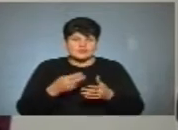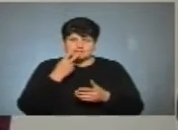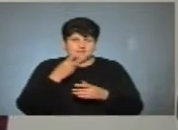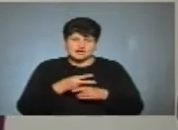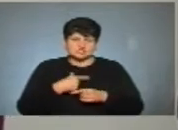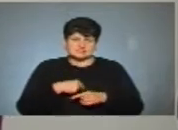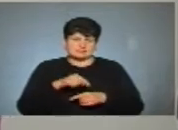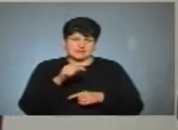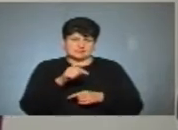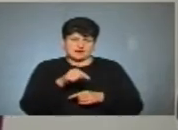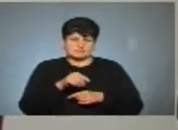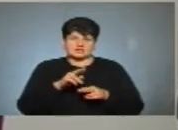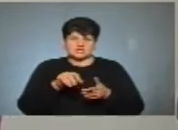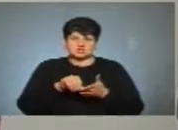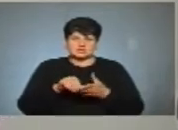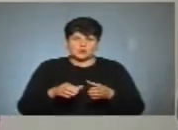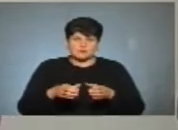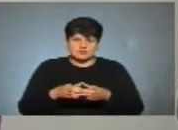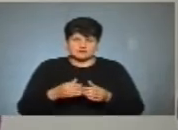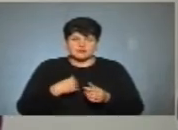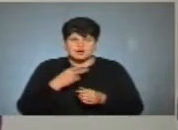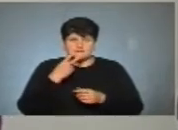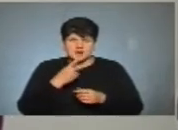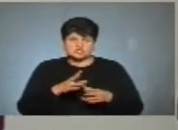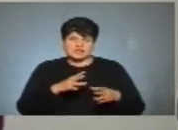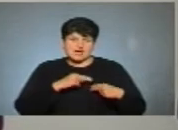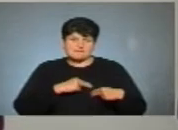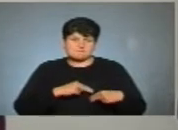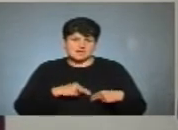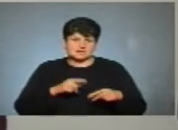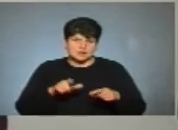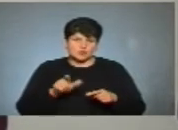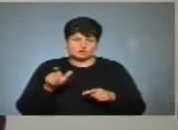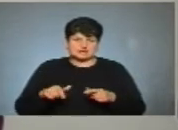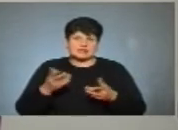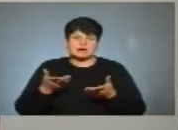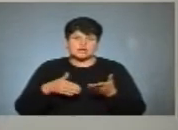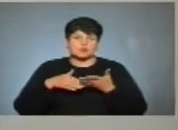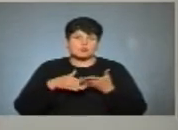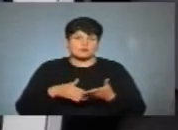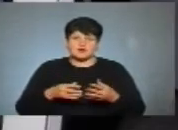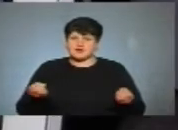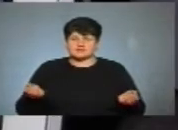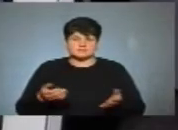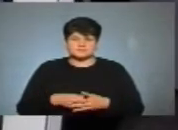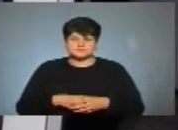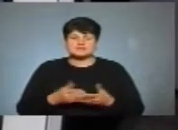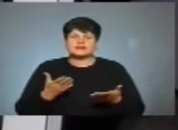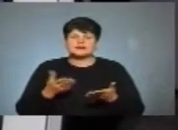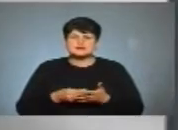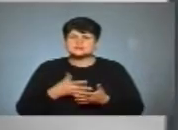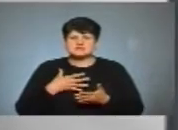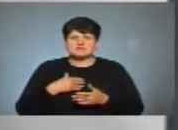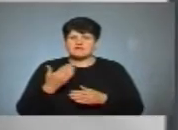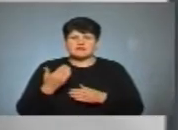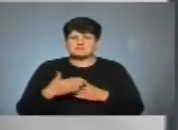там як член команди. Я бачила там як партнер і людина, яка допомагає. А які цінності вам